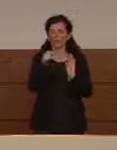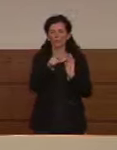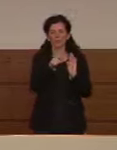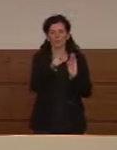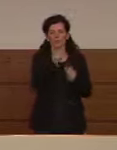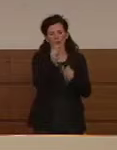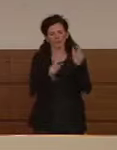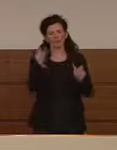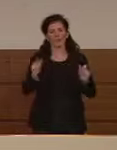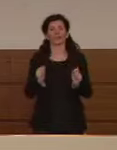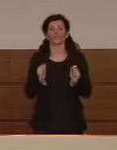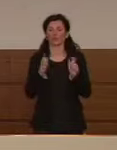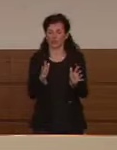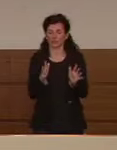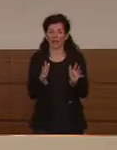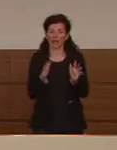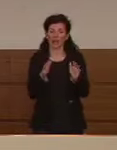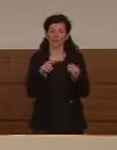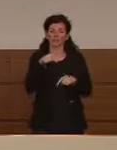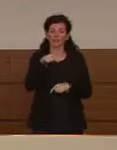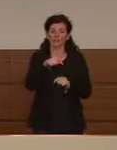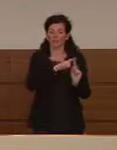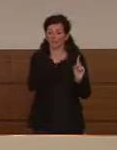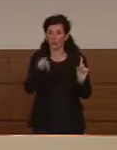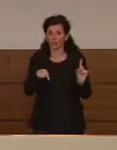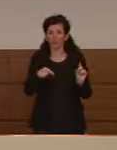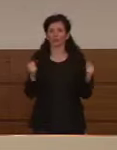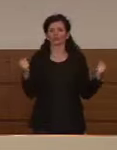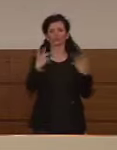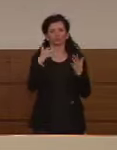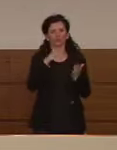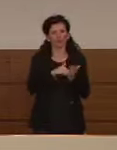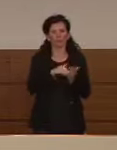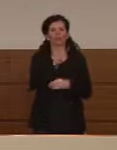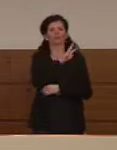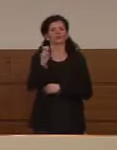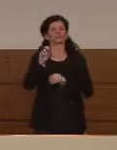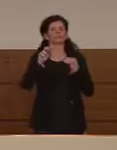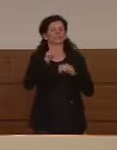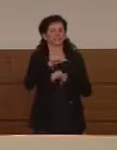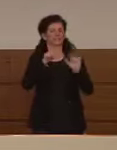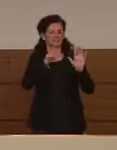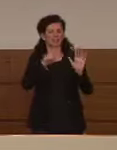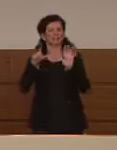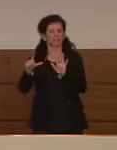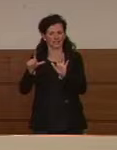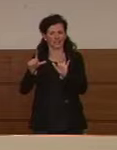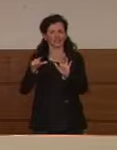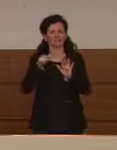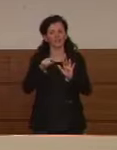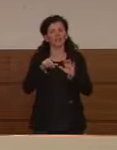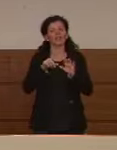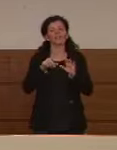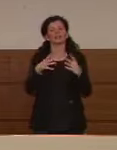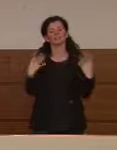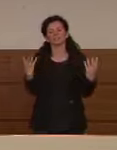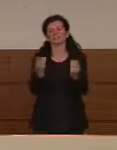nostri volontari. Oggi sono 18.477 che si sommano e si aggiungono